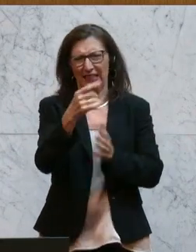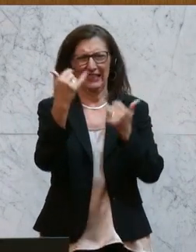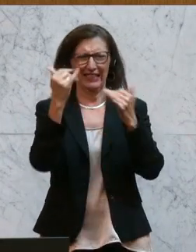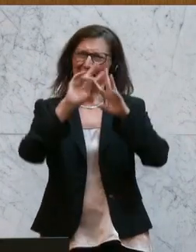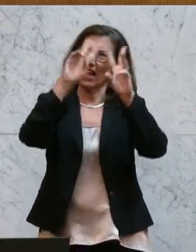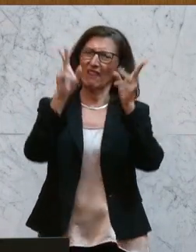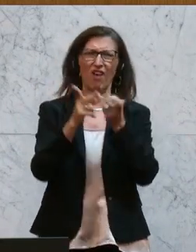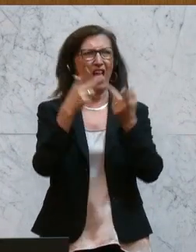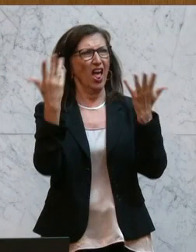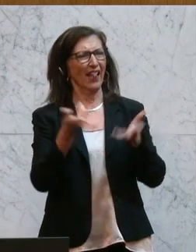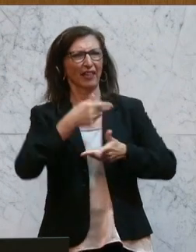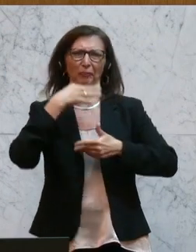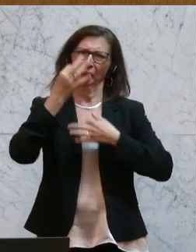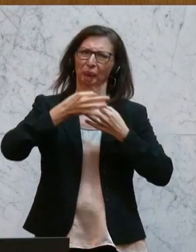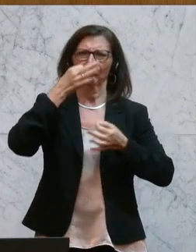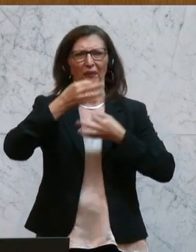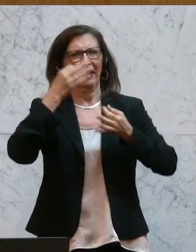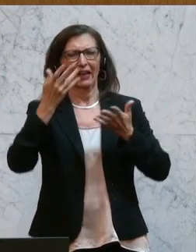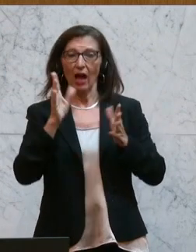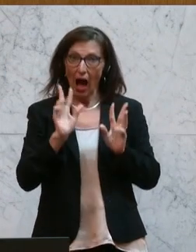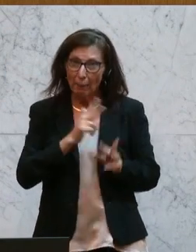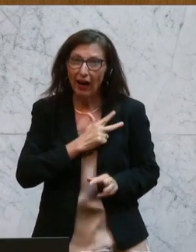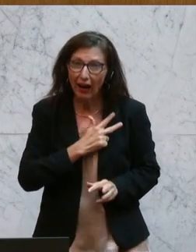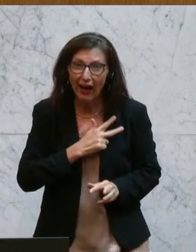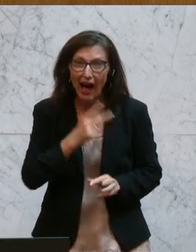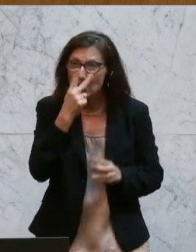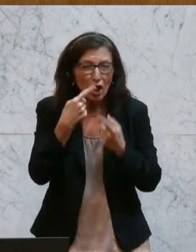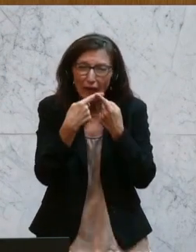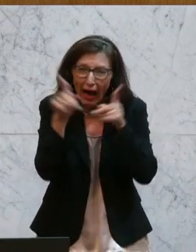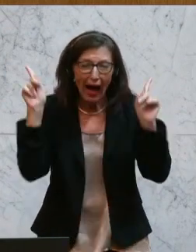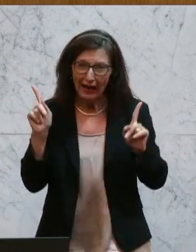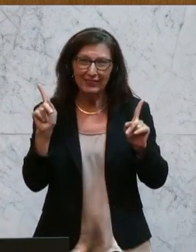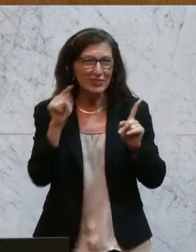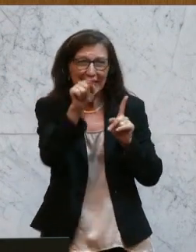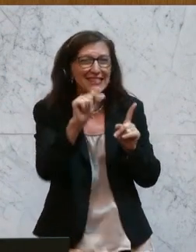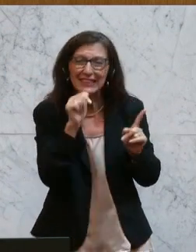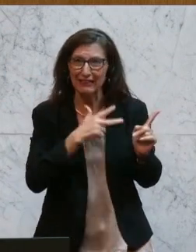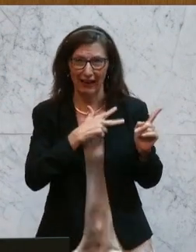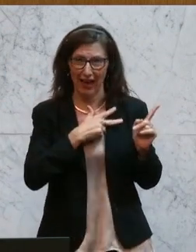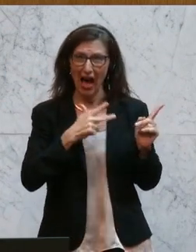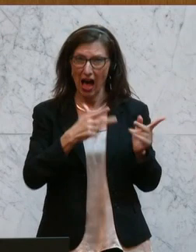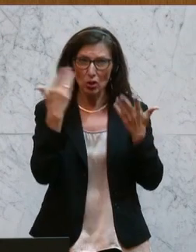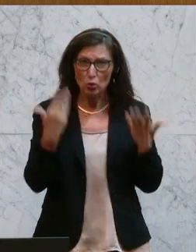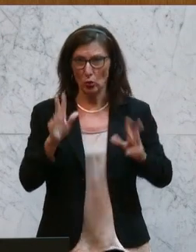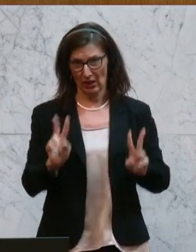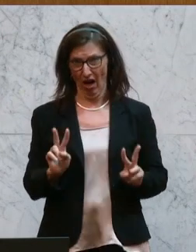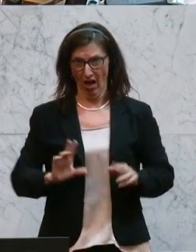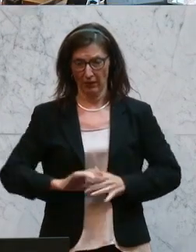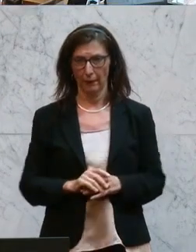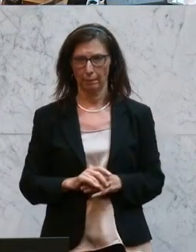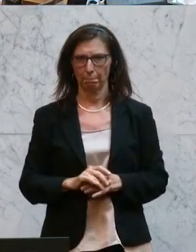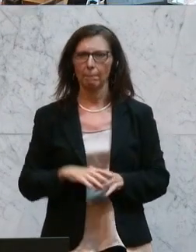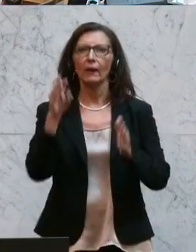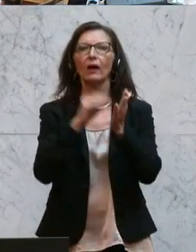schön, die es in der realen Welt oft, leider oft nicht gibt. Das ist Tatsache. So, noch